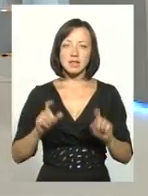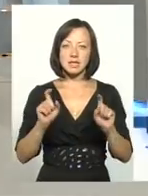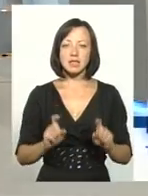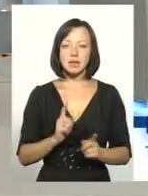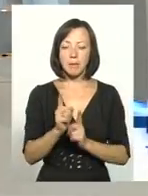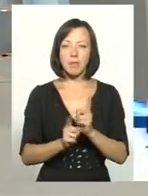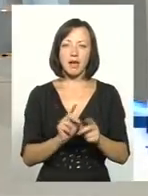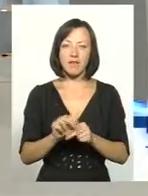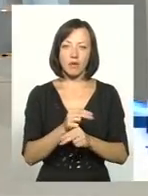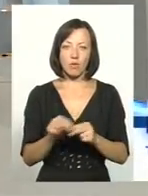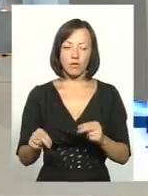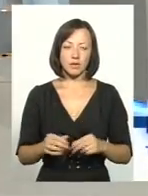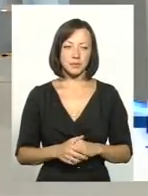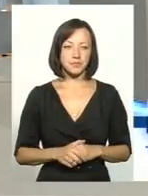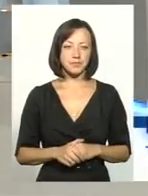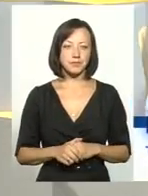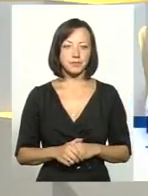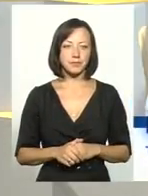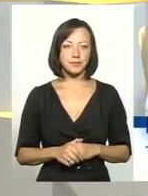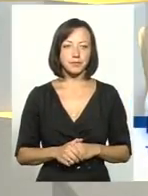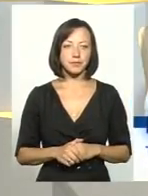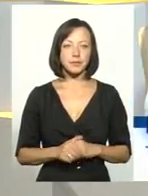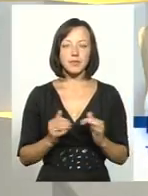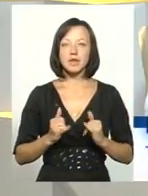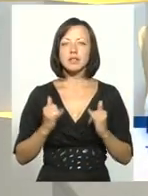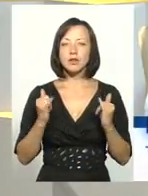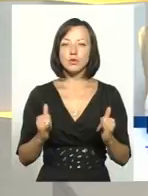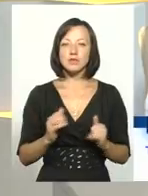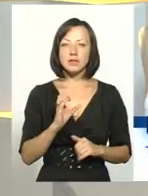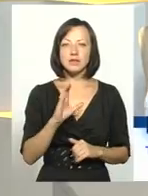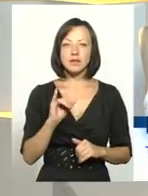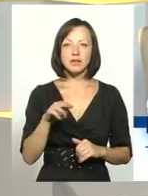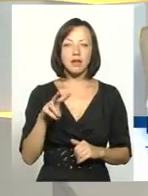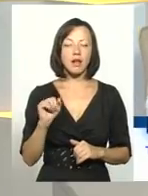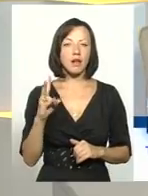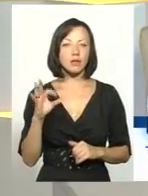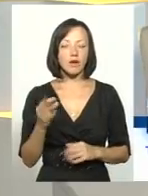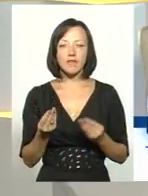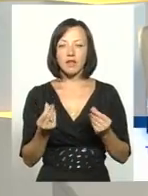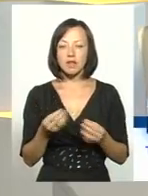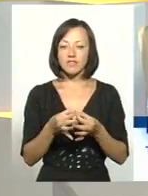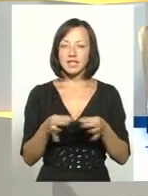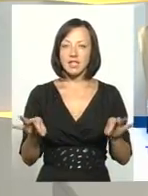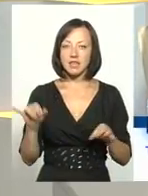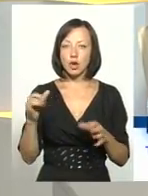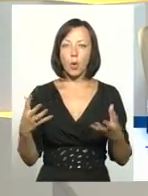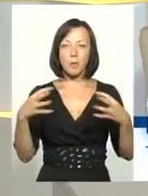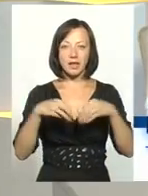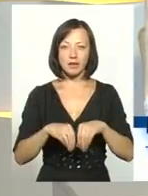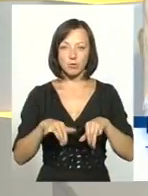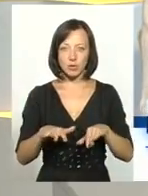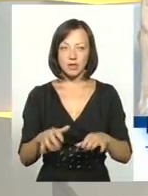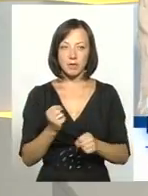перераховувати величезну кількість. Пані Светлано, все-таки фінансова незалежність та об'єднавчі процеси, вона